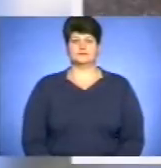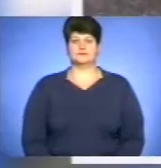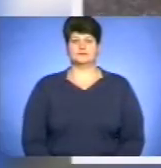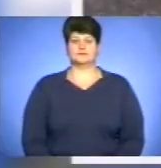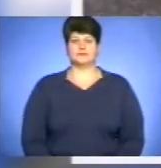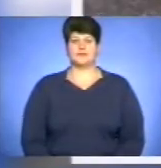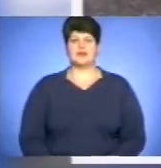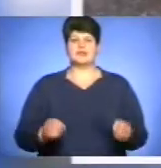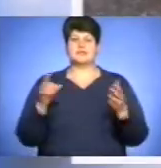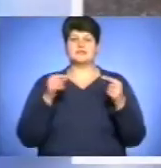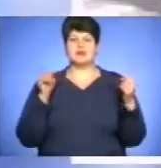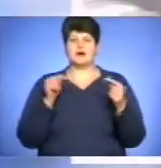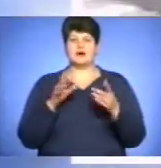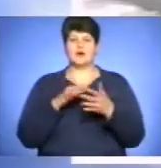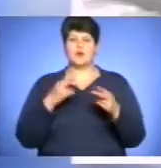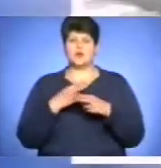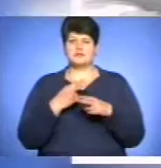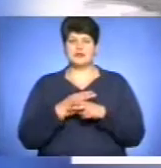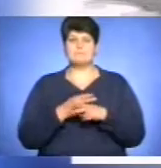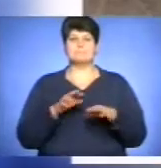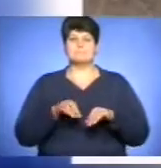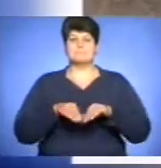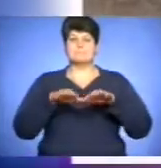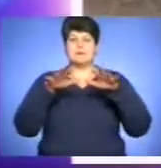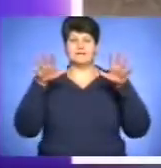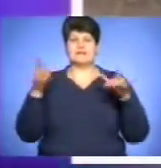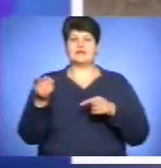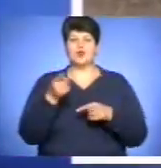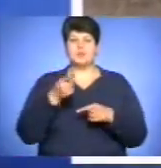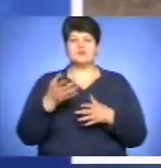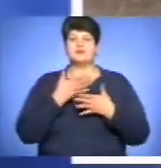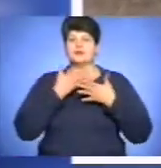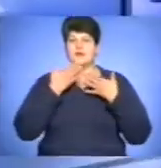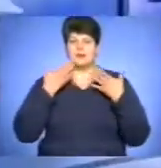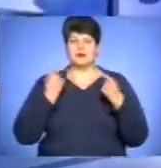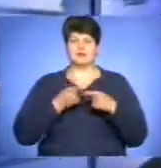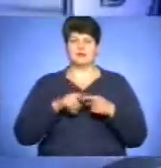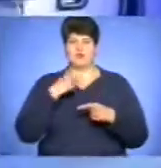Загрози паводків у найближчі три дні на Тернопільщині немає, про це стверджують фахівці.